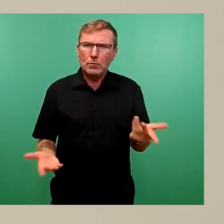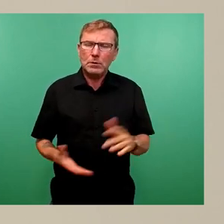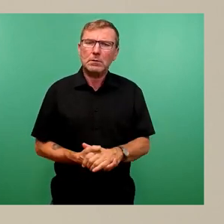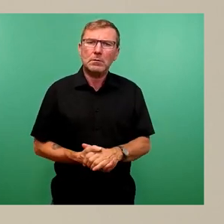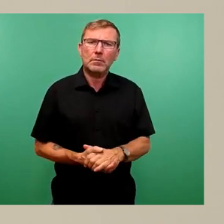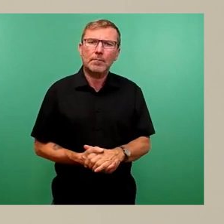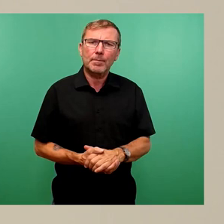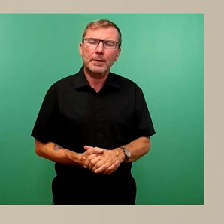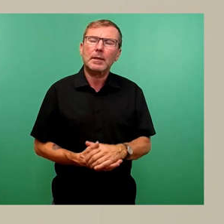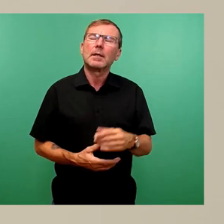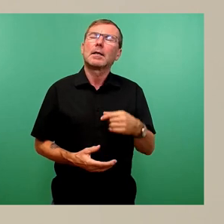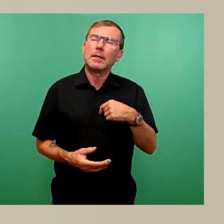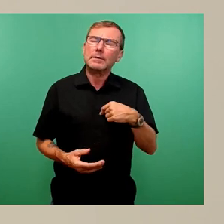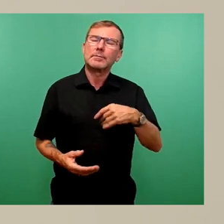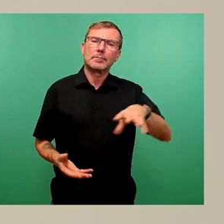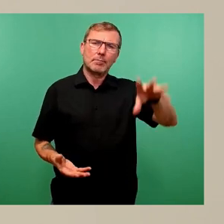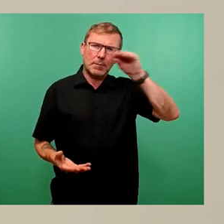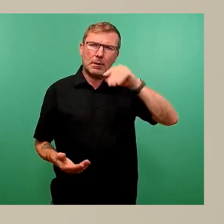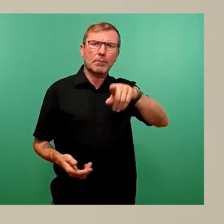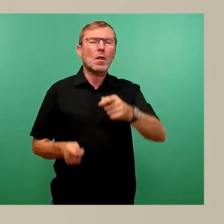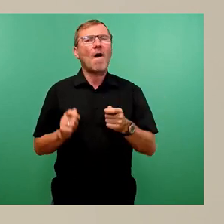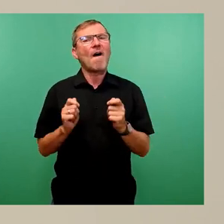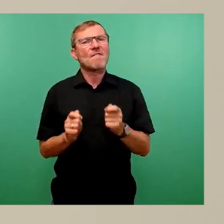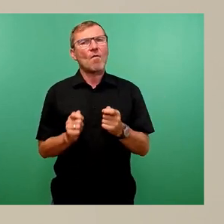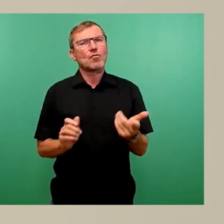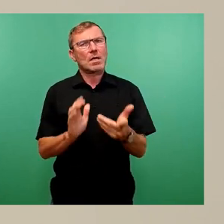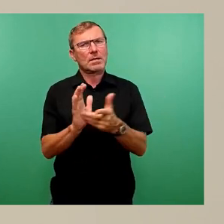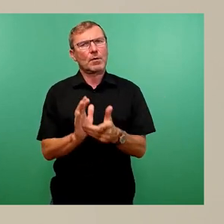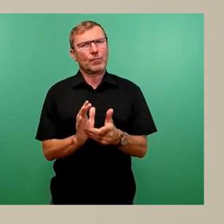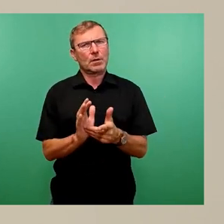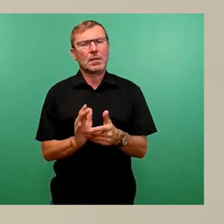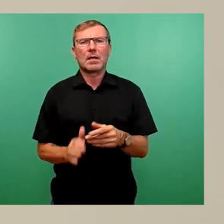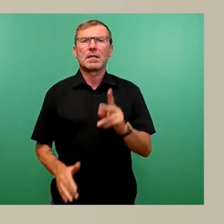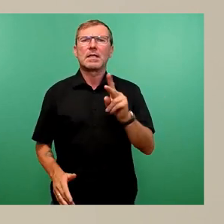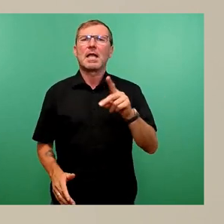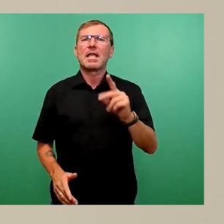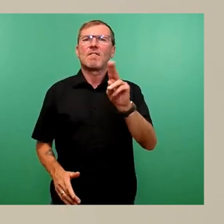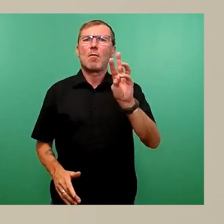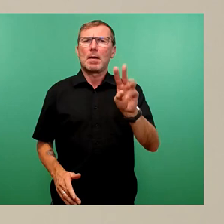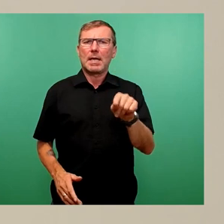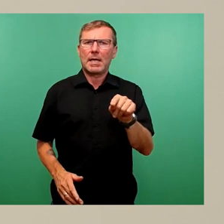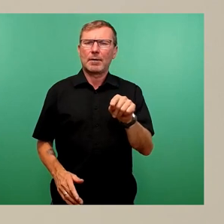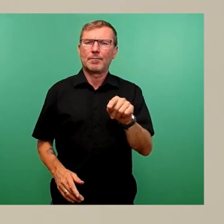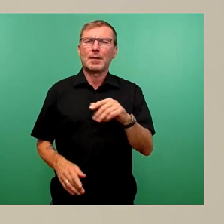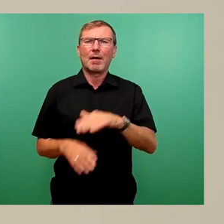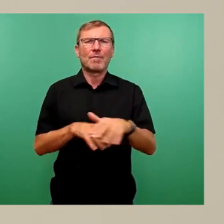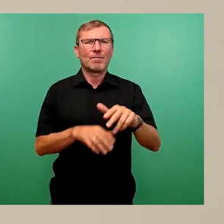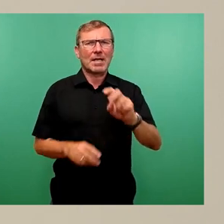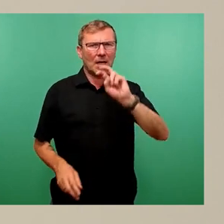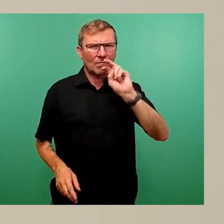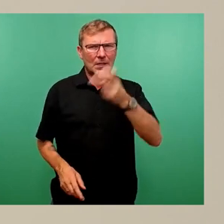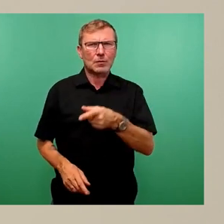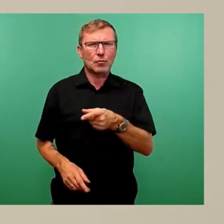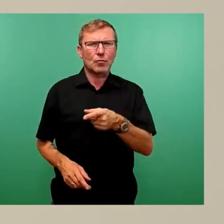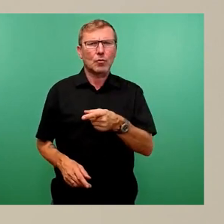mitgenommen, dass der Vorschlag nochmal geprüft wird seitens der DVB sozusagen auf den Verkehrsversuch in geeigneter Weise,